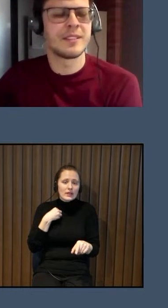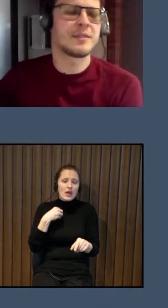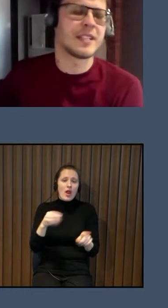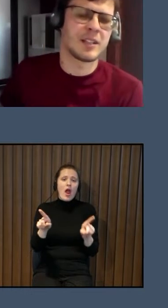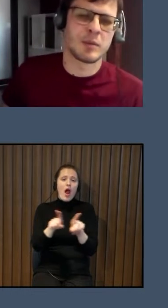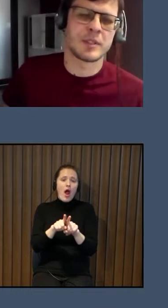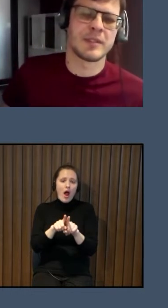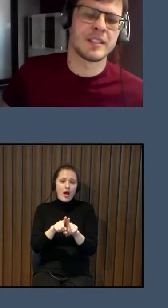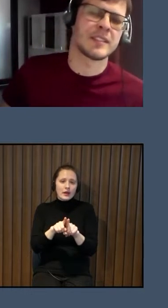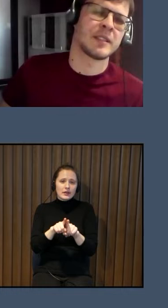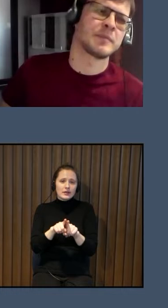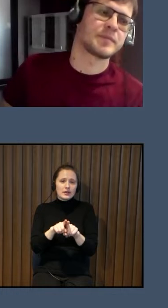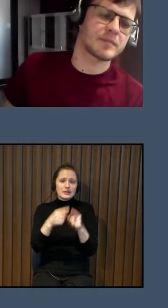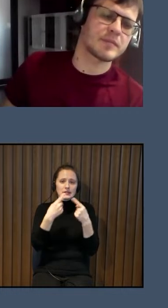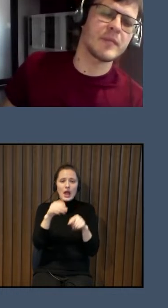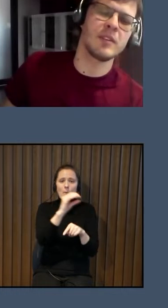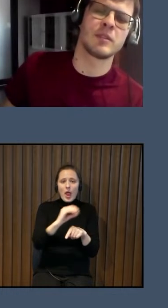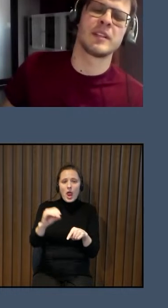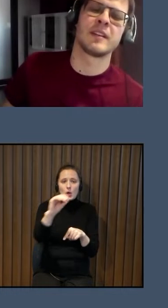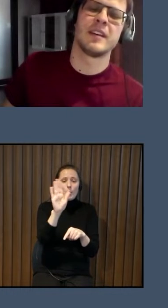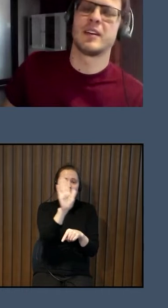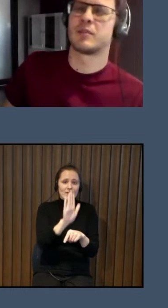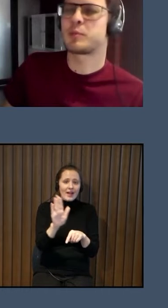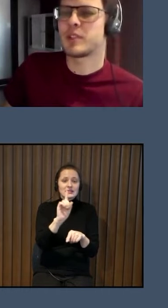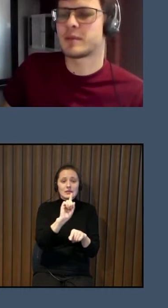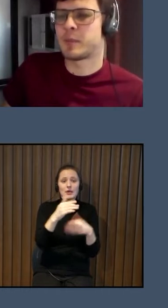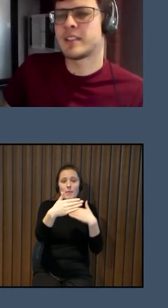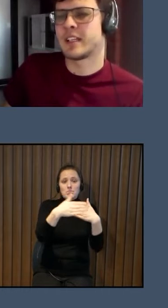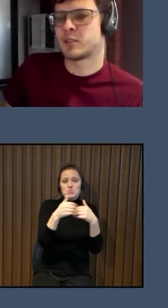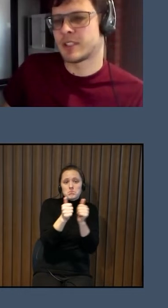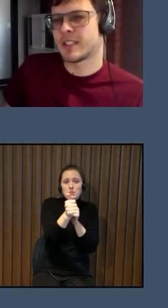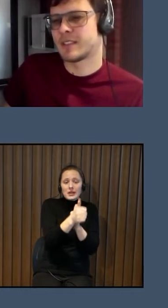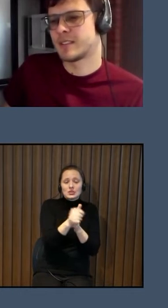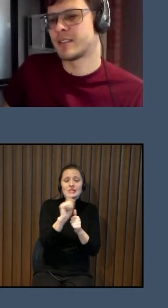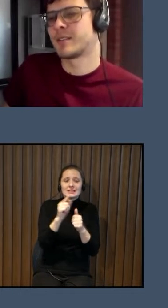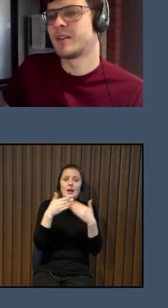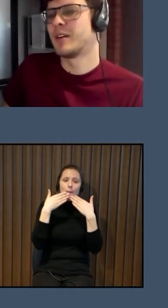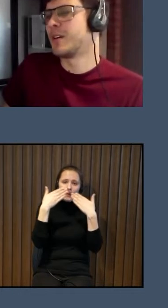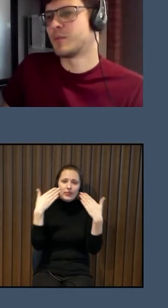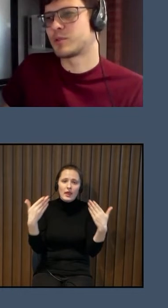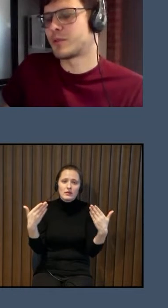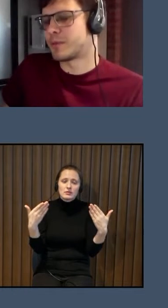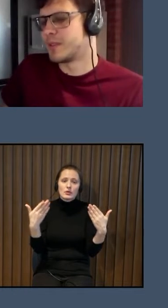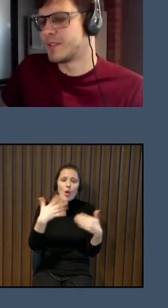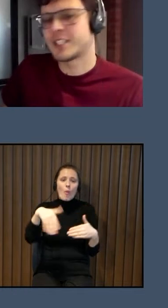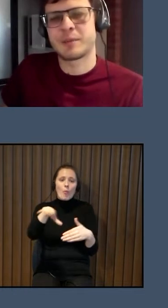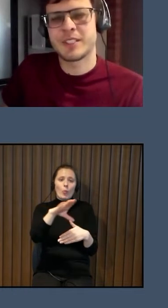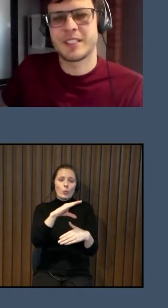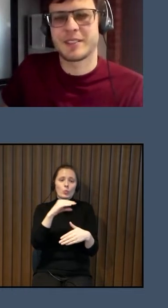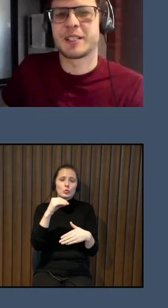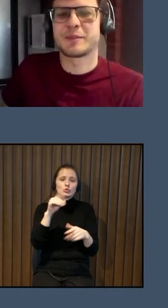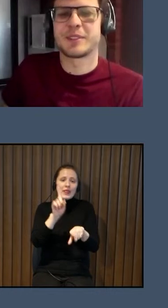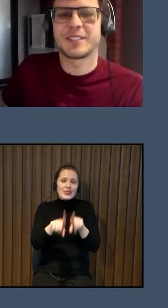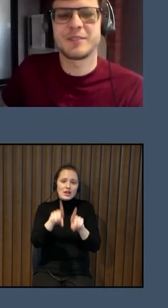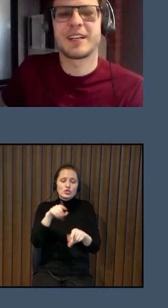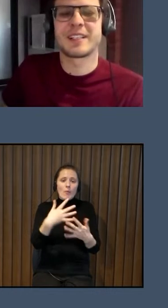Eiropas valstī. Un tas, protams, ir pateicoties mūsu dažiem